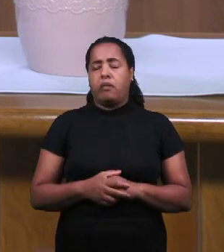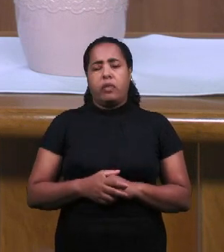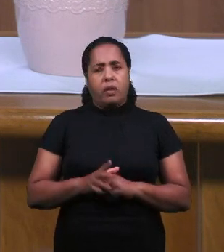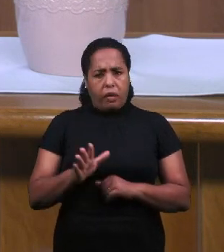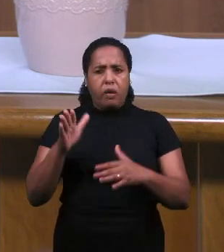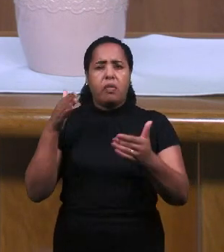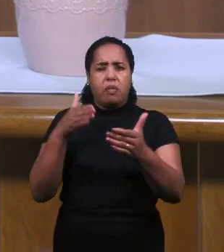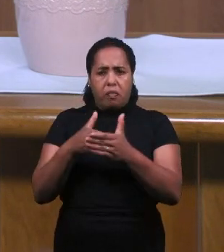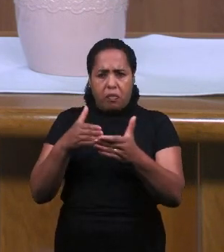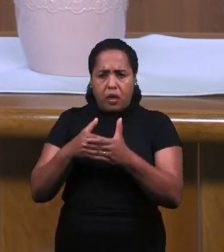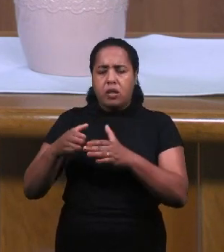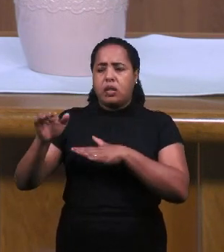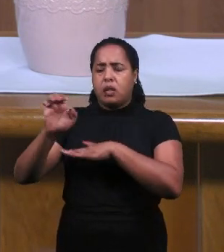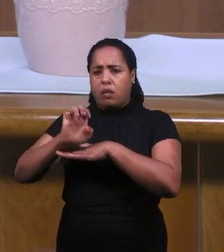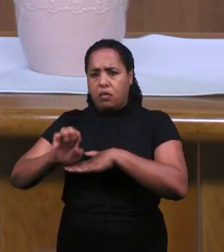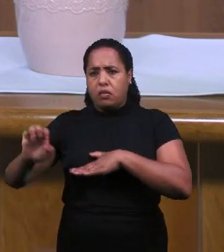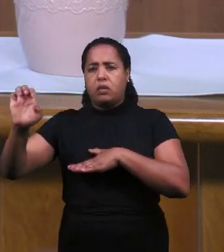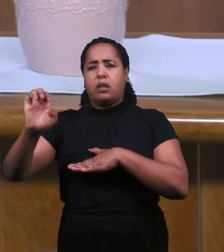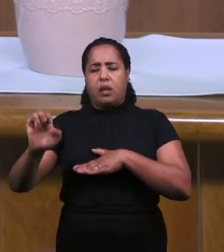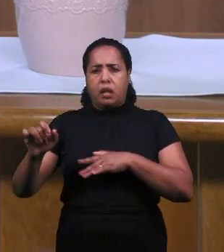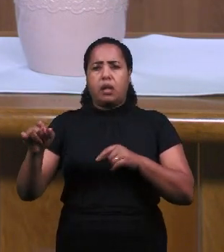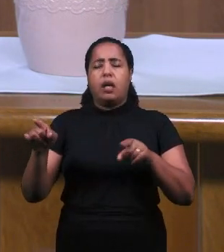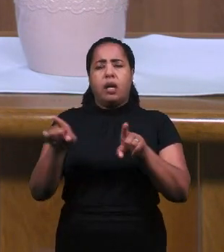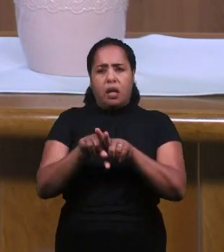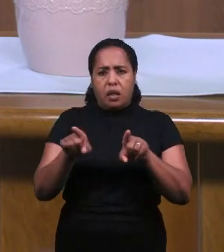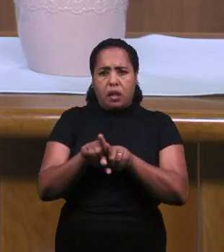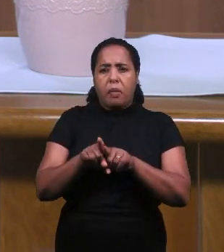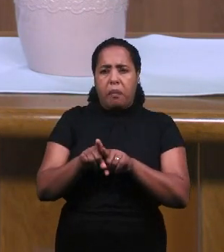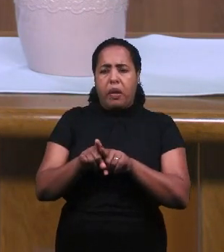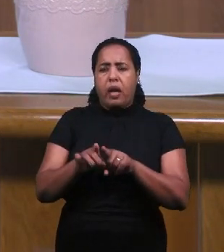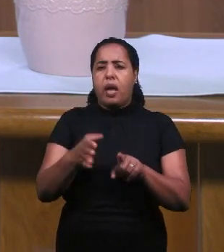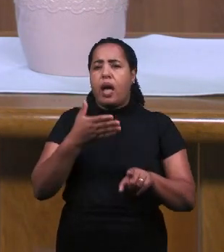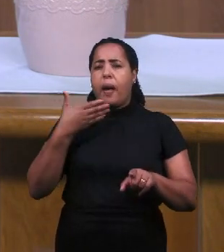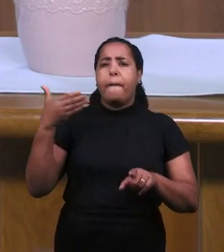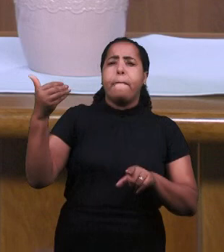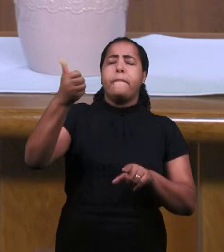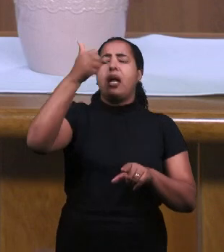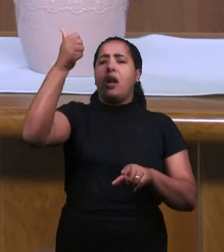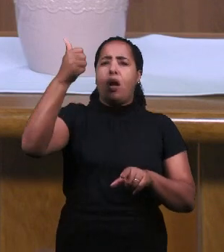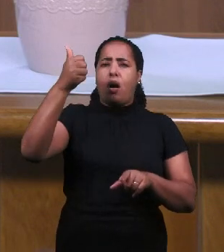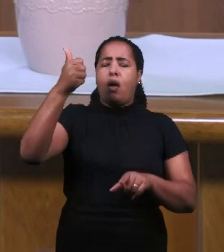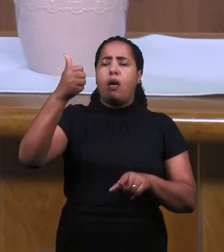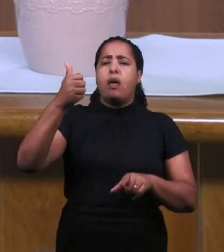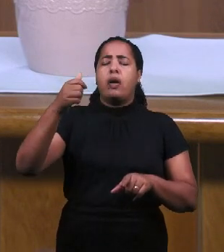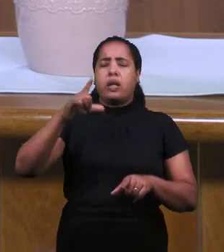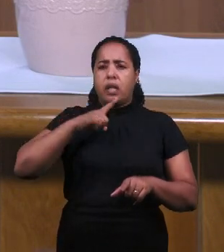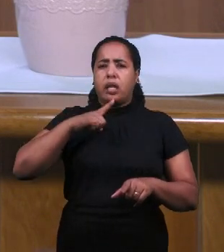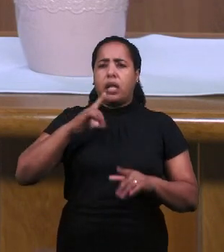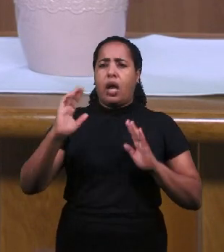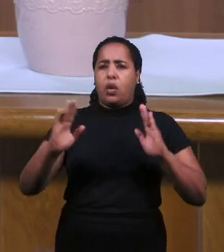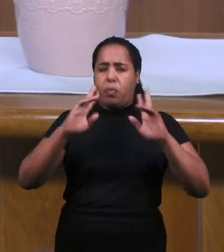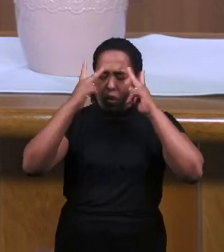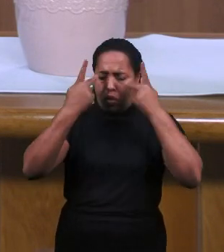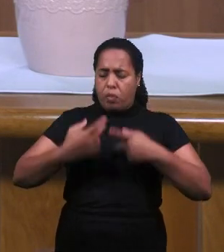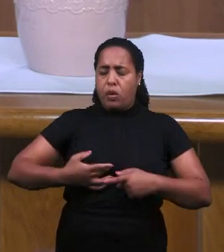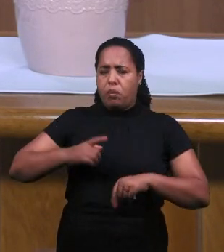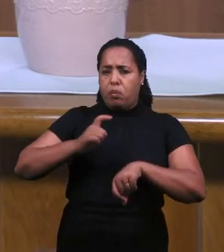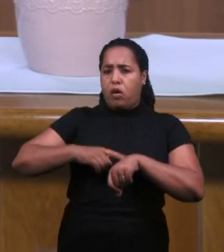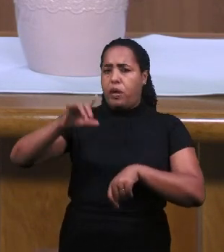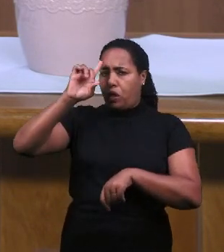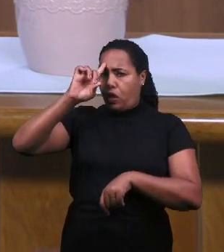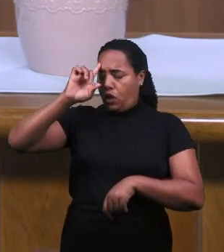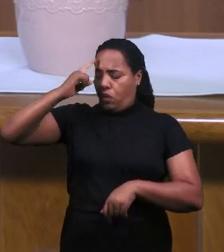совершает Он Работу Божию И мы Видим Во времена